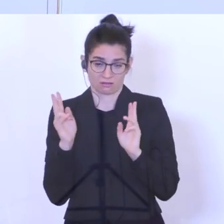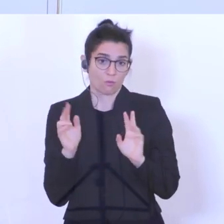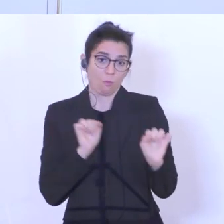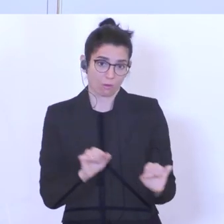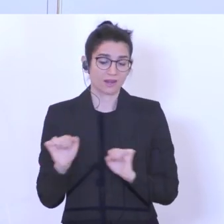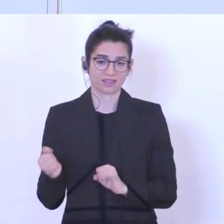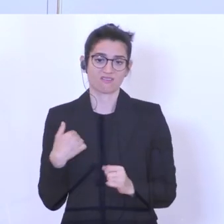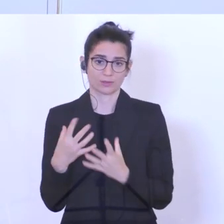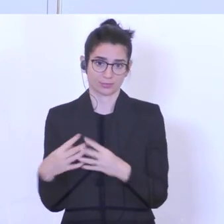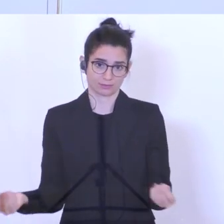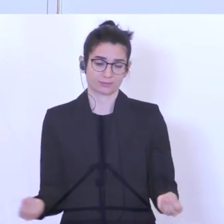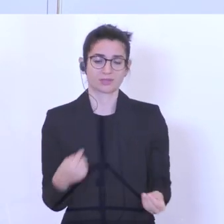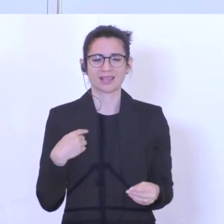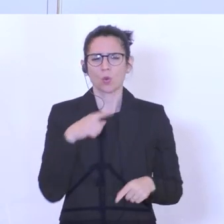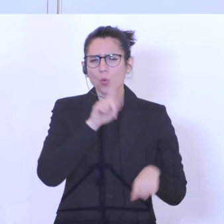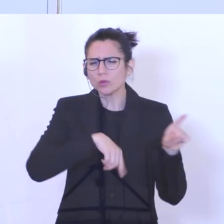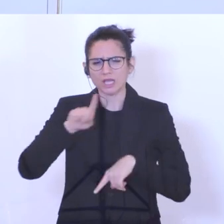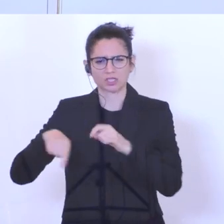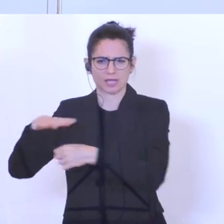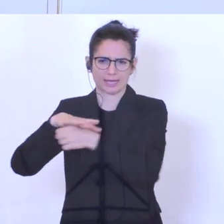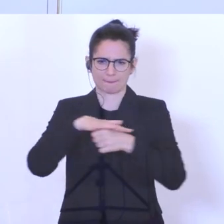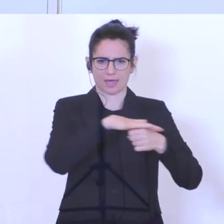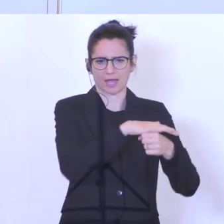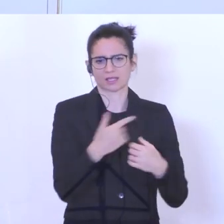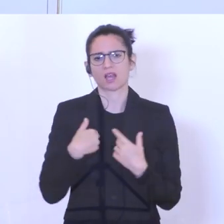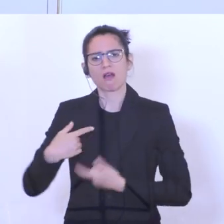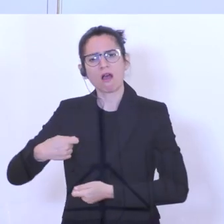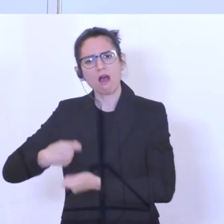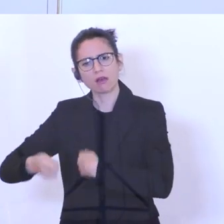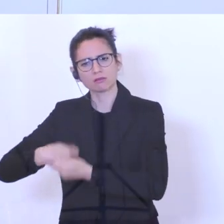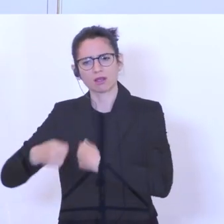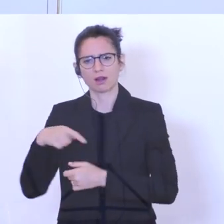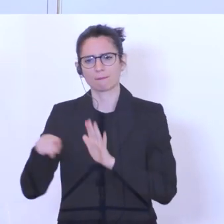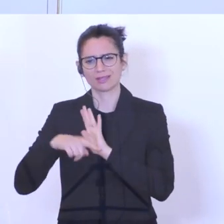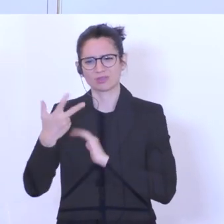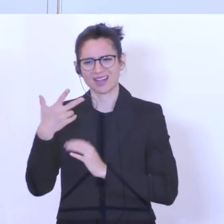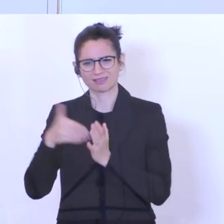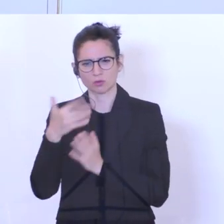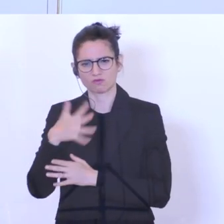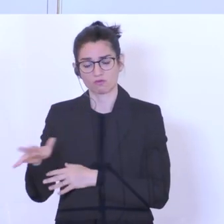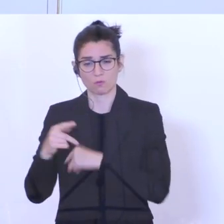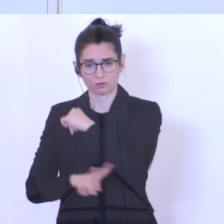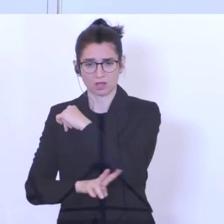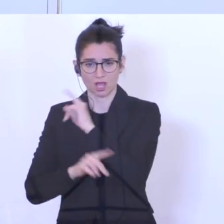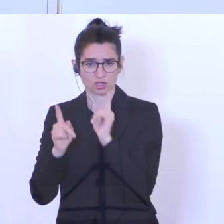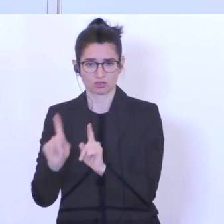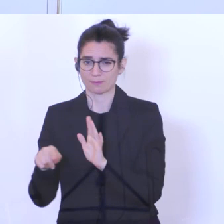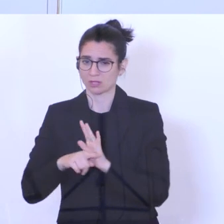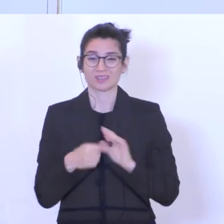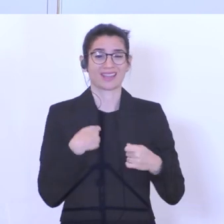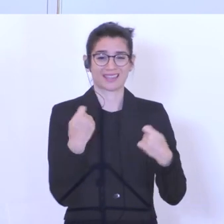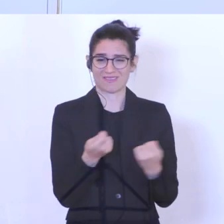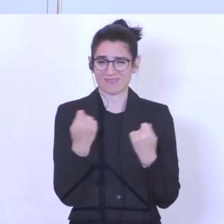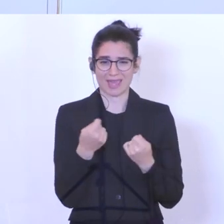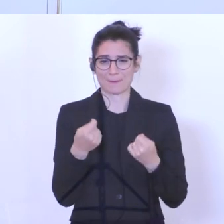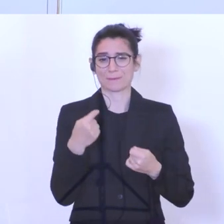sind dabei verschiedene Sparten, zum Beispiel der Handel mit minus 3.500 möglichen Leerstellen, Gewerbe